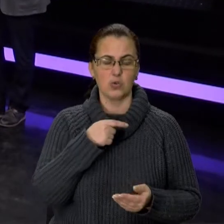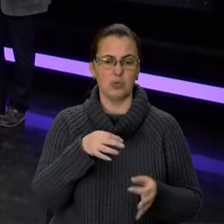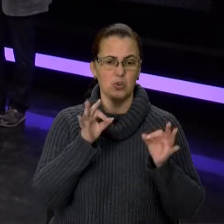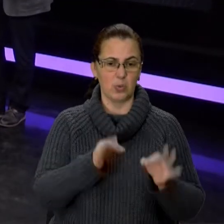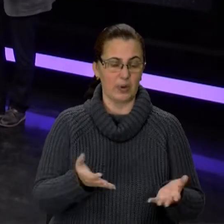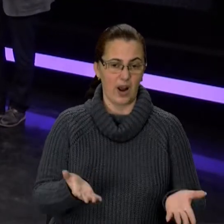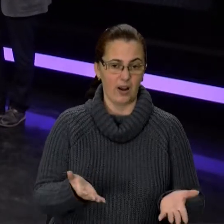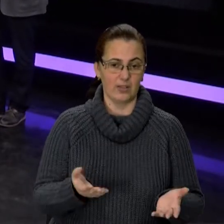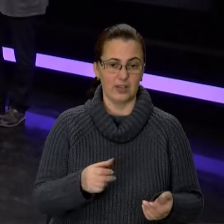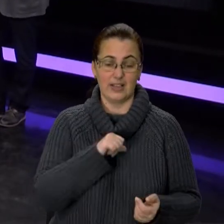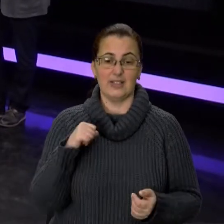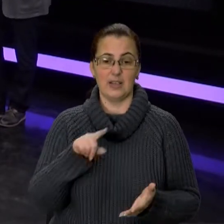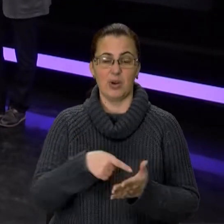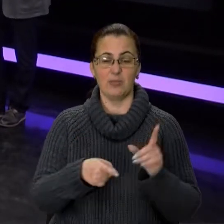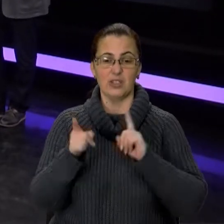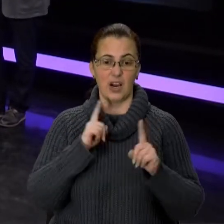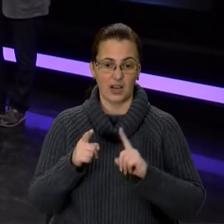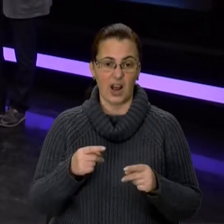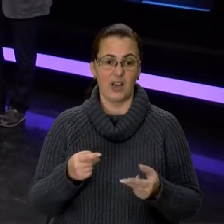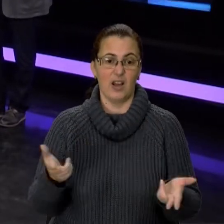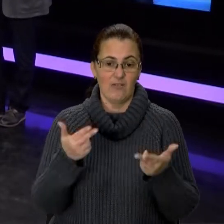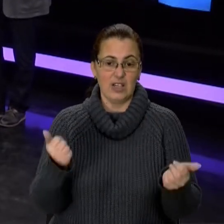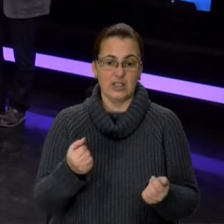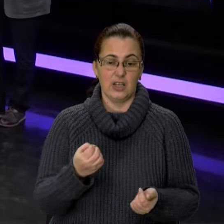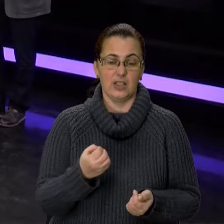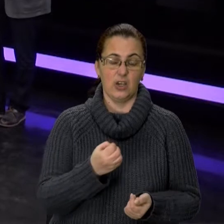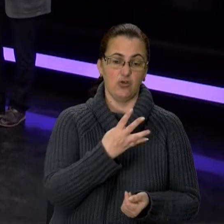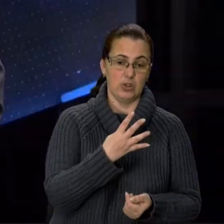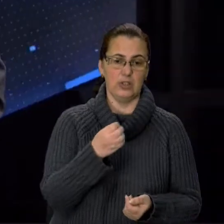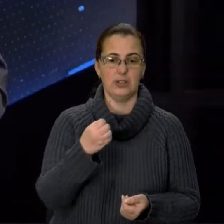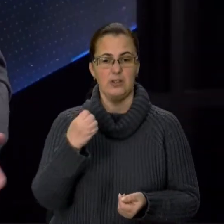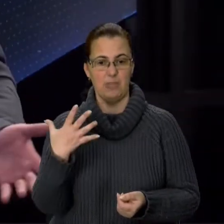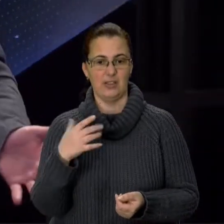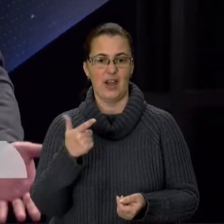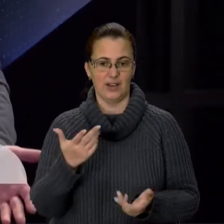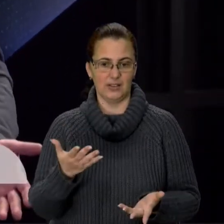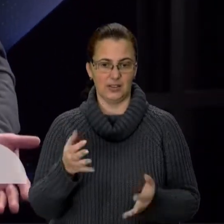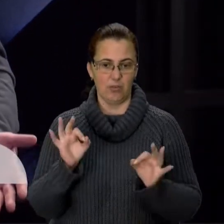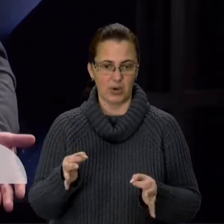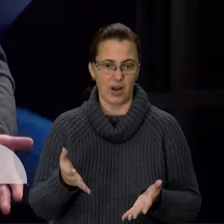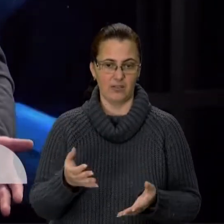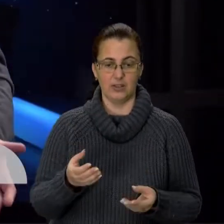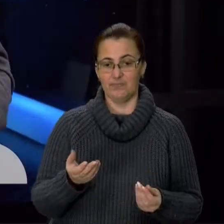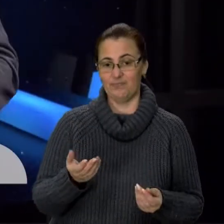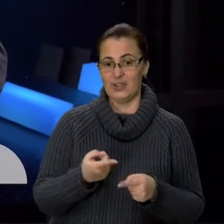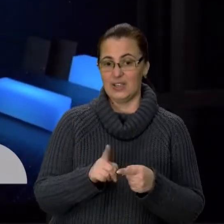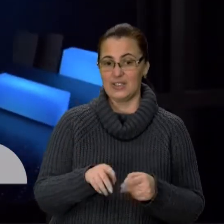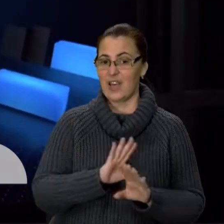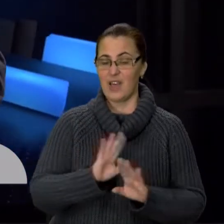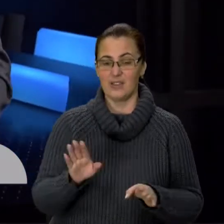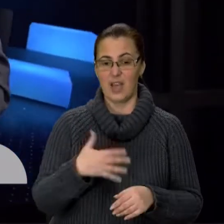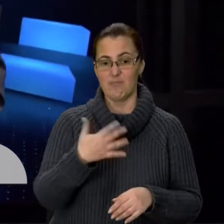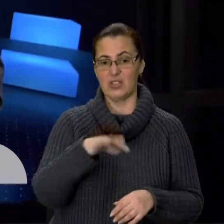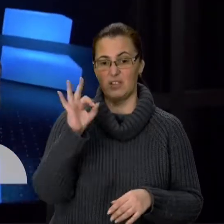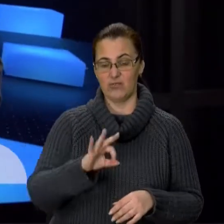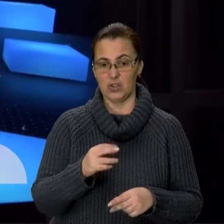сама мерія визнає, в районі 15 гривень, 14-15. Це не там 50%, які оплачує мешканець, а решта